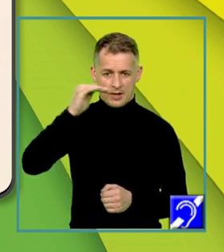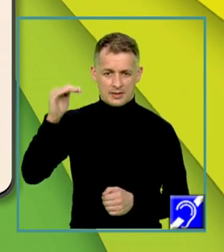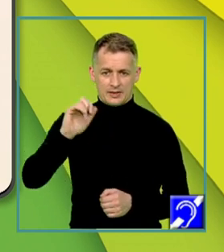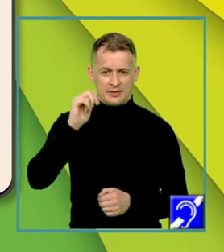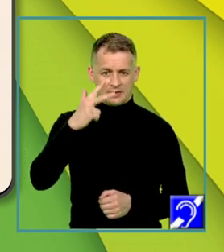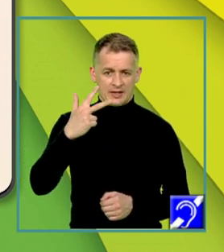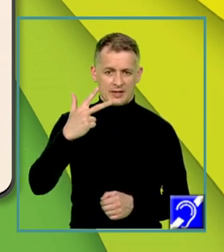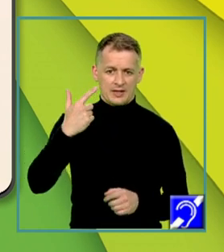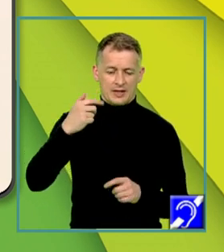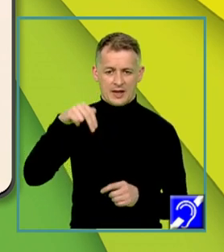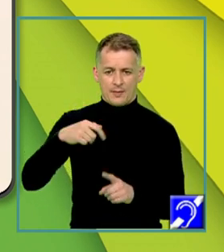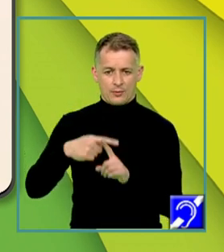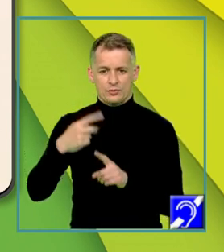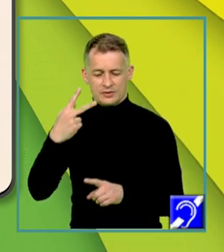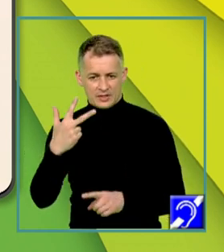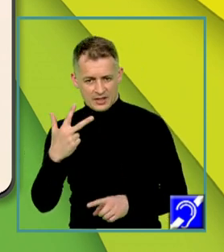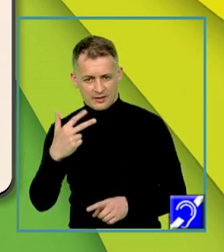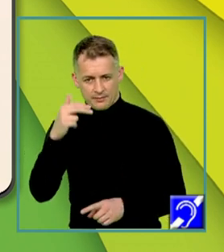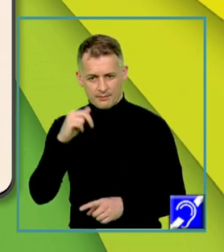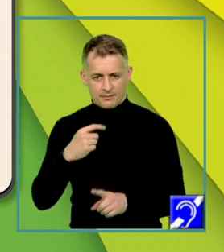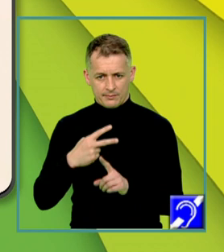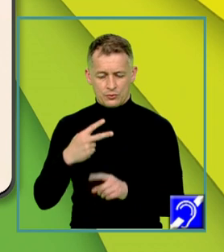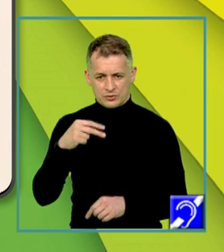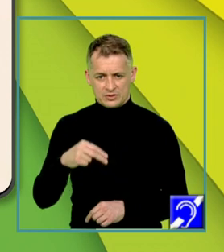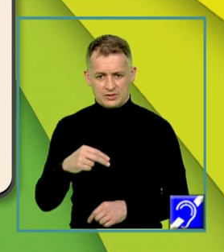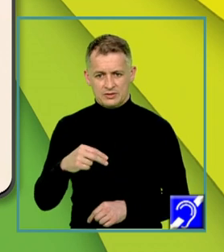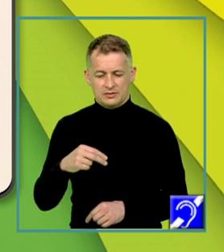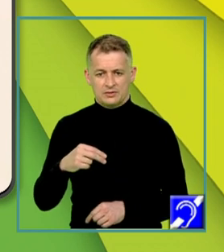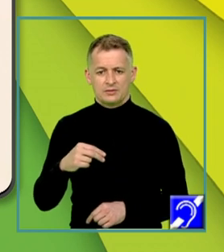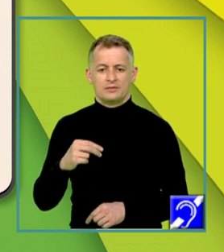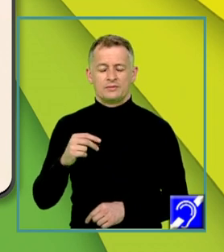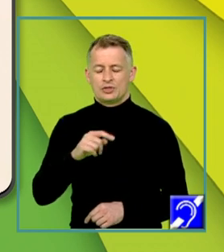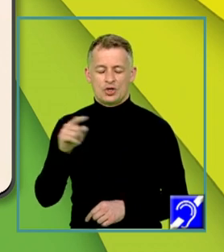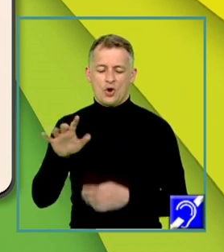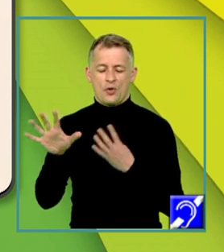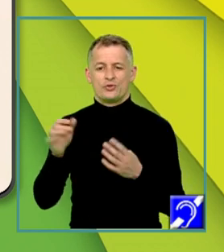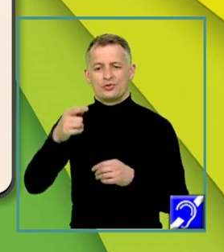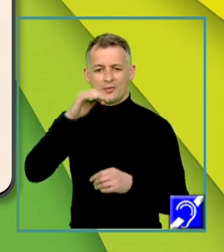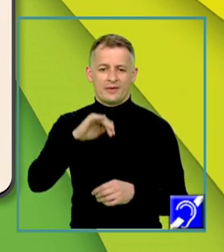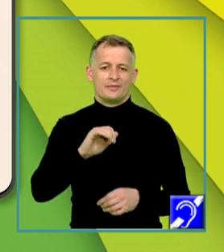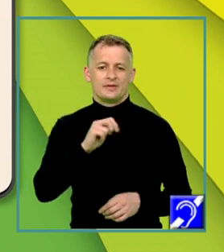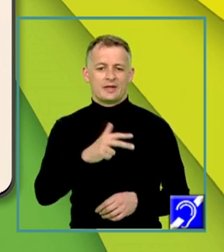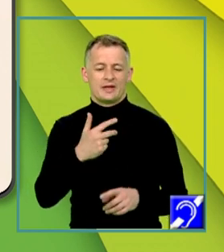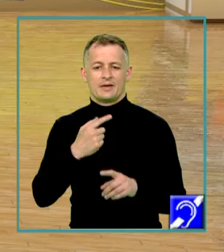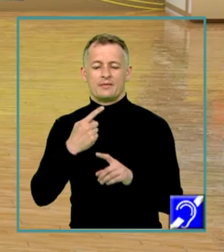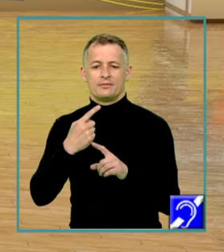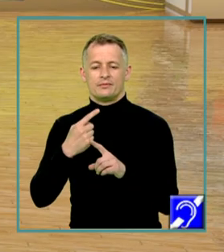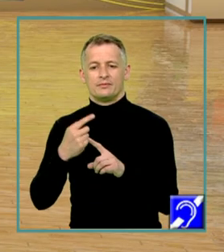3 și 9 și pe linia a doua elementele 3 și respectiv 3N minus 3.